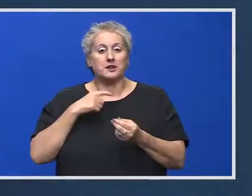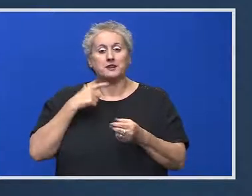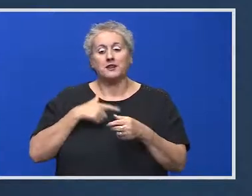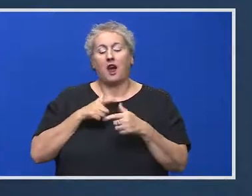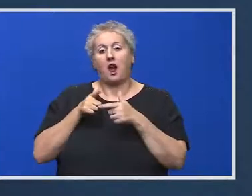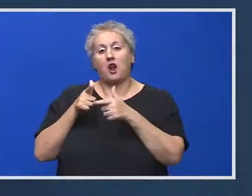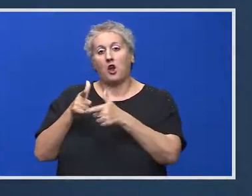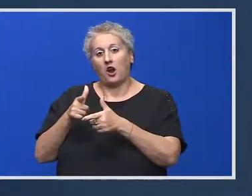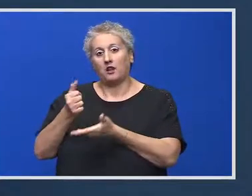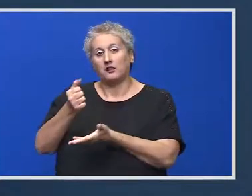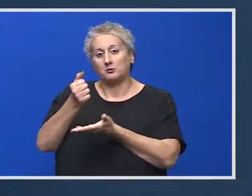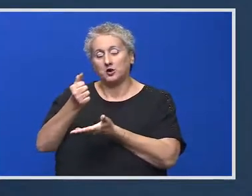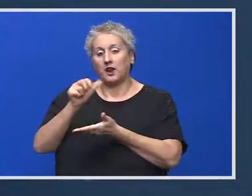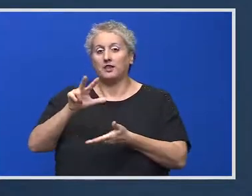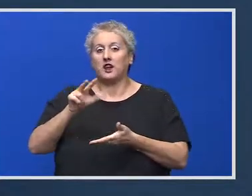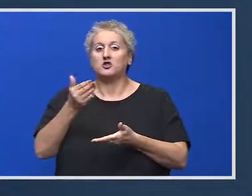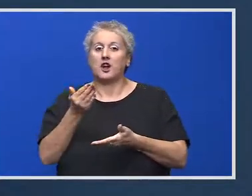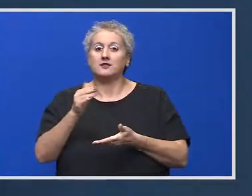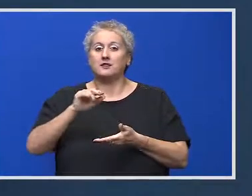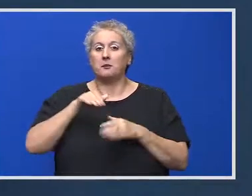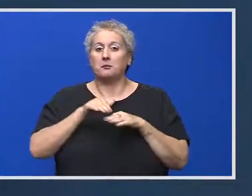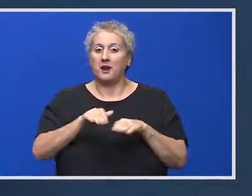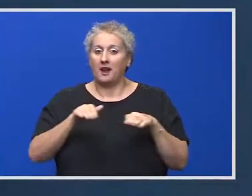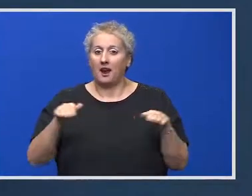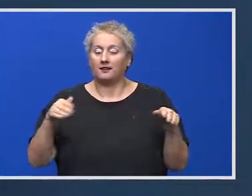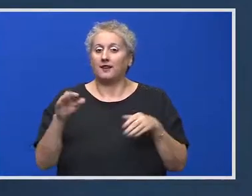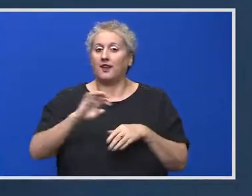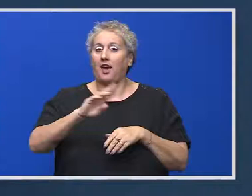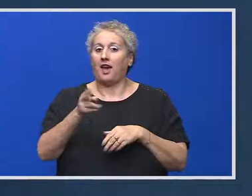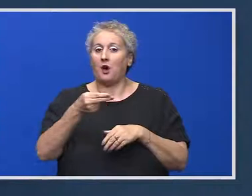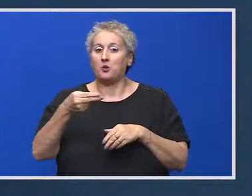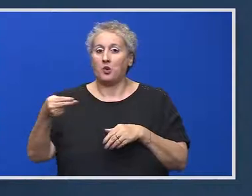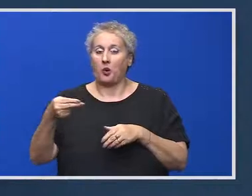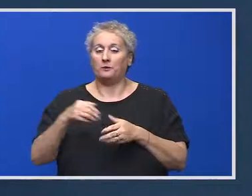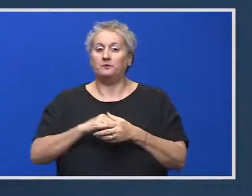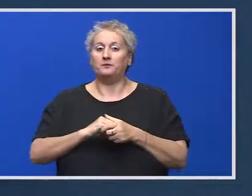aproape 3,6 miliarde de euro.